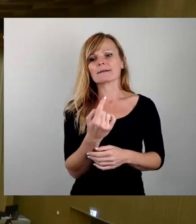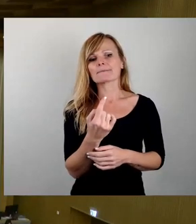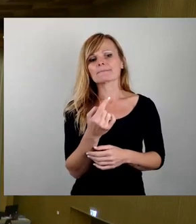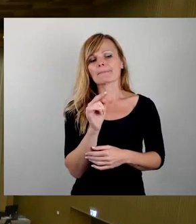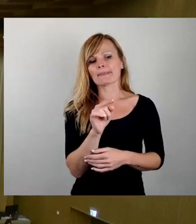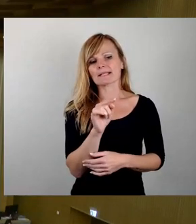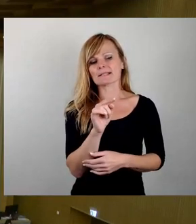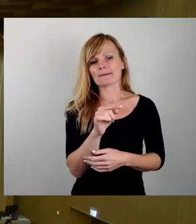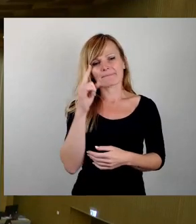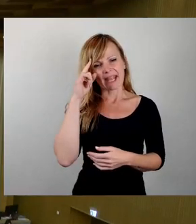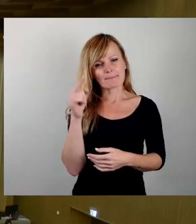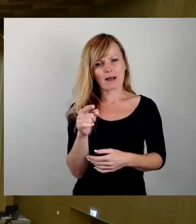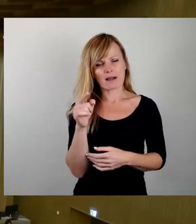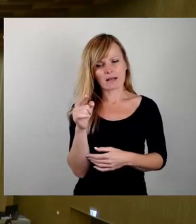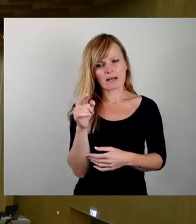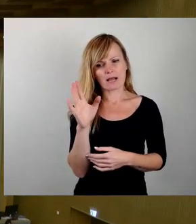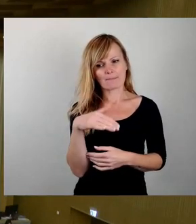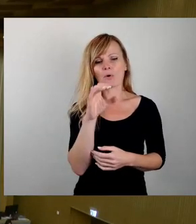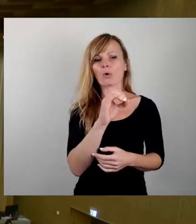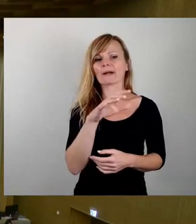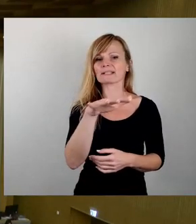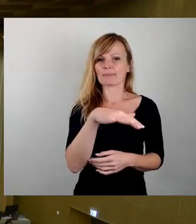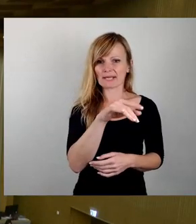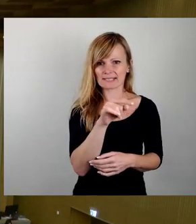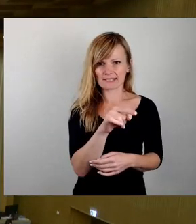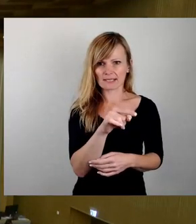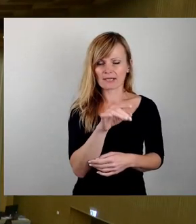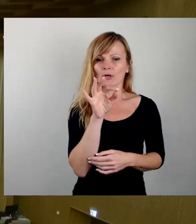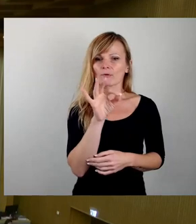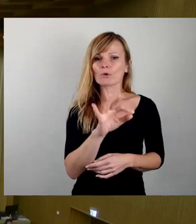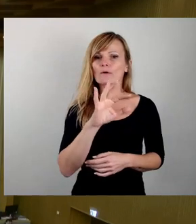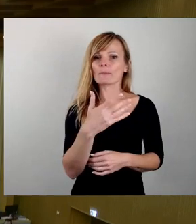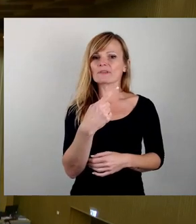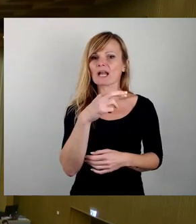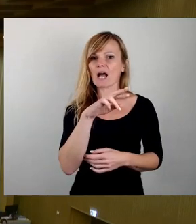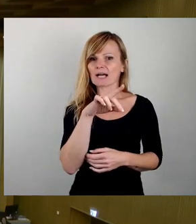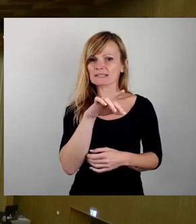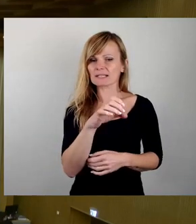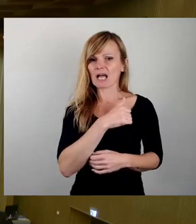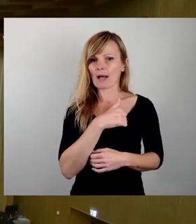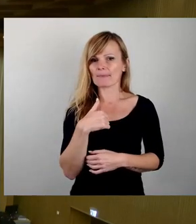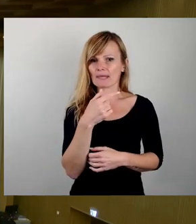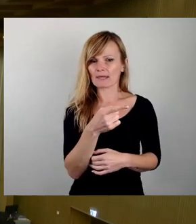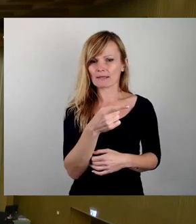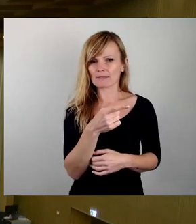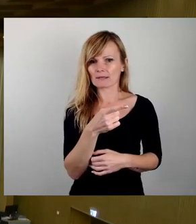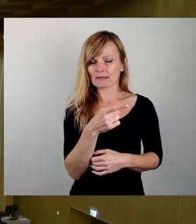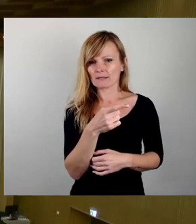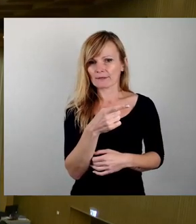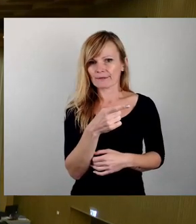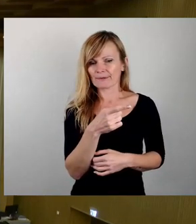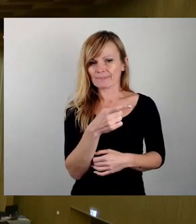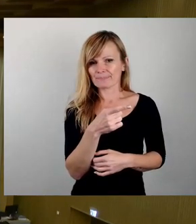Denkmal am Olbrichplatz für die 5. Gardearmee im Prinzip beim Kontext zur